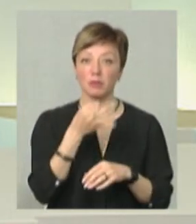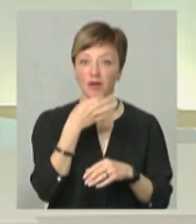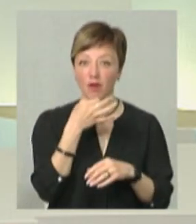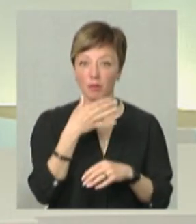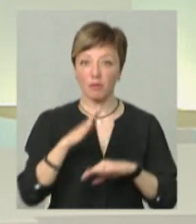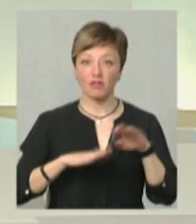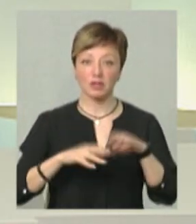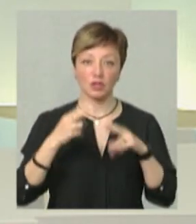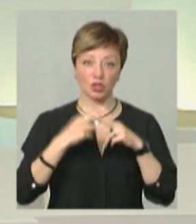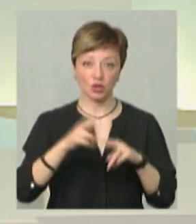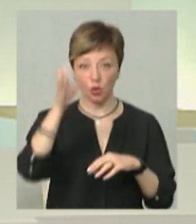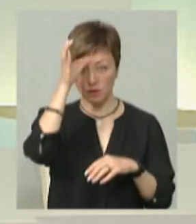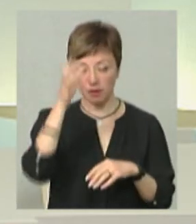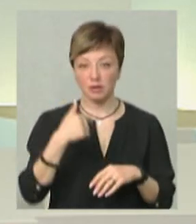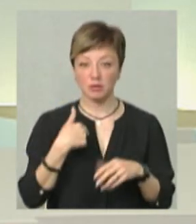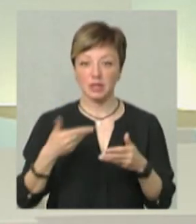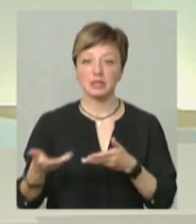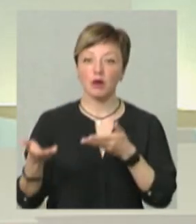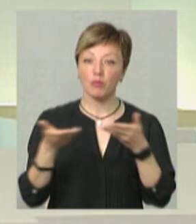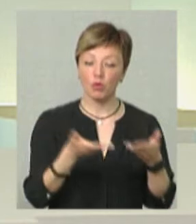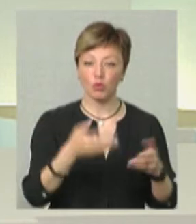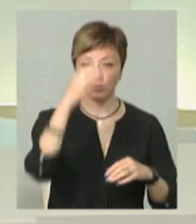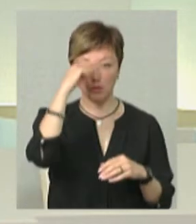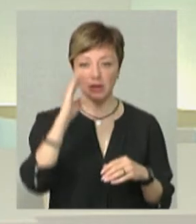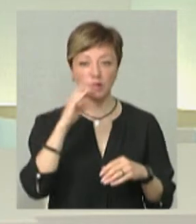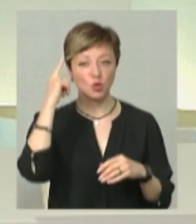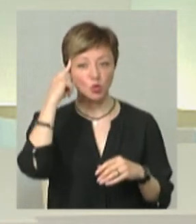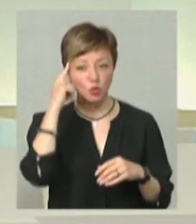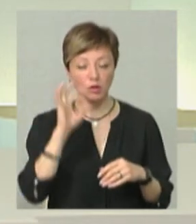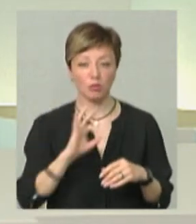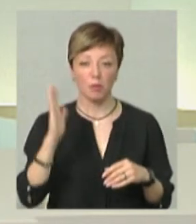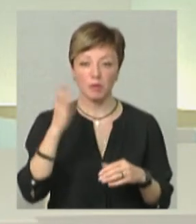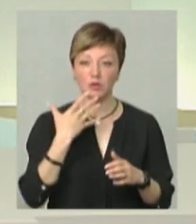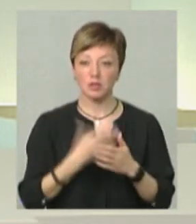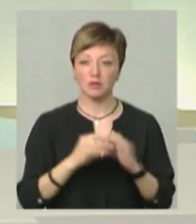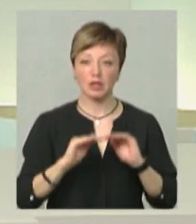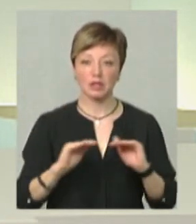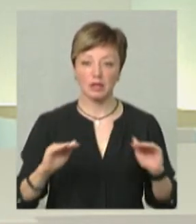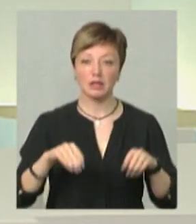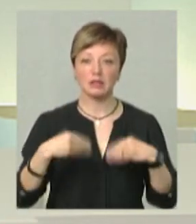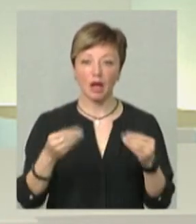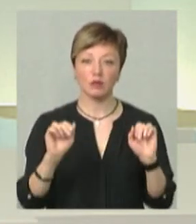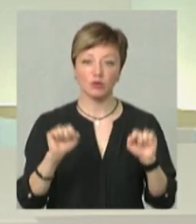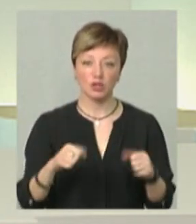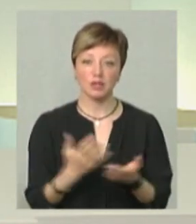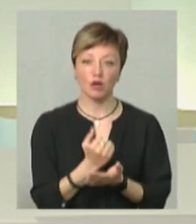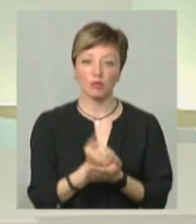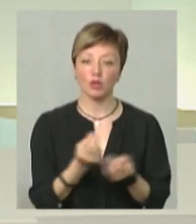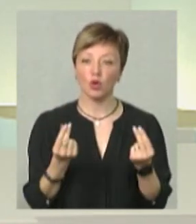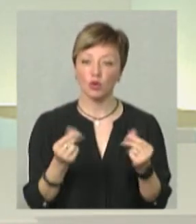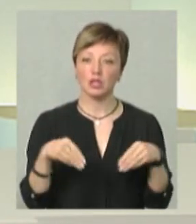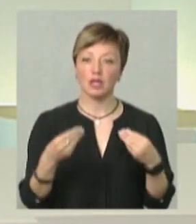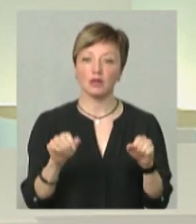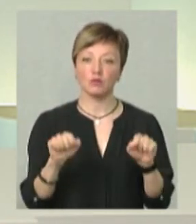привабливість професійно-технічного освіту, тому я запрошую батьки, думайте про майбутнє своїх дітей, дайте їм можливість заробити